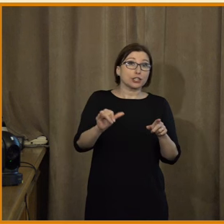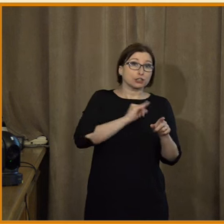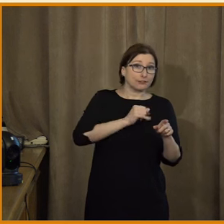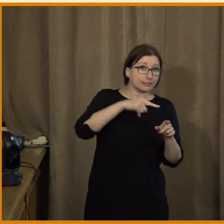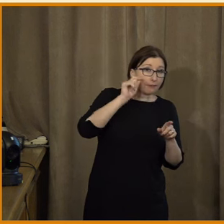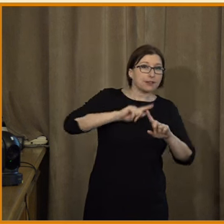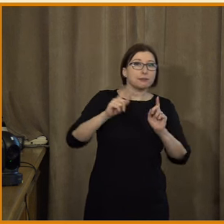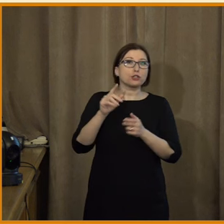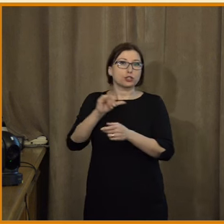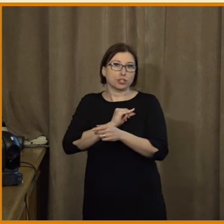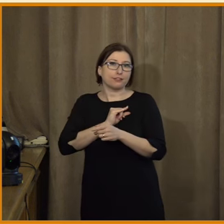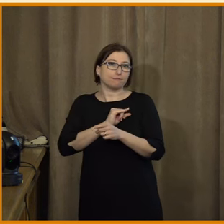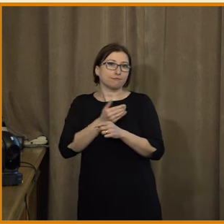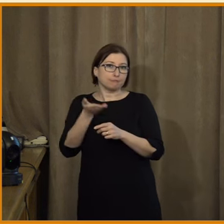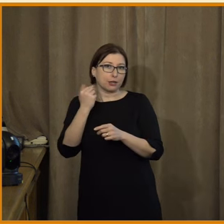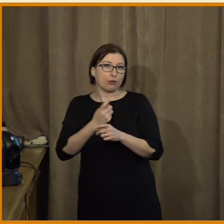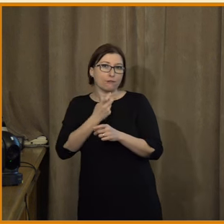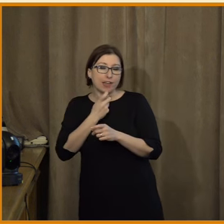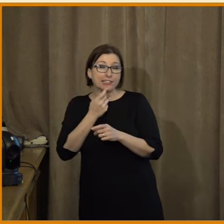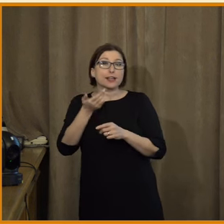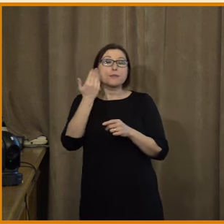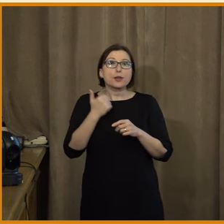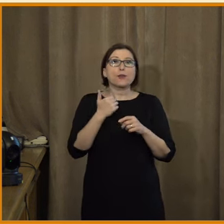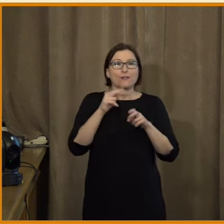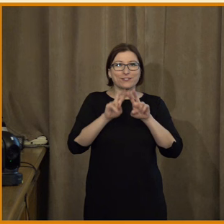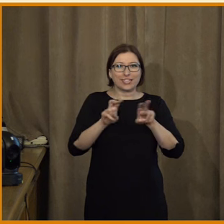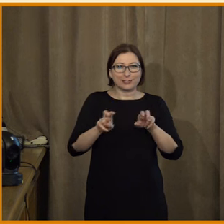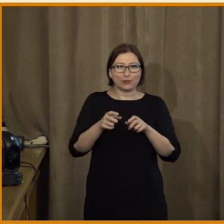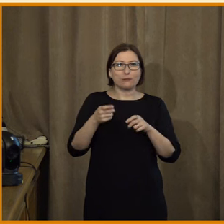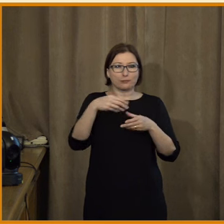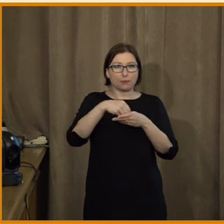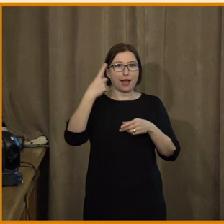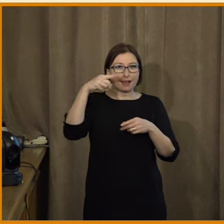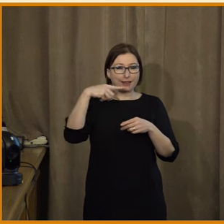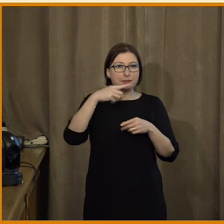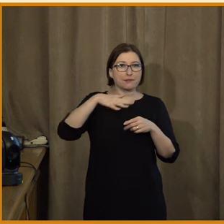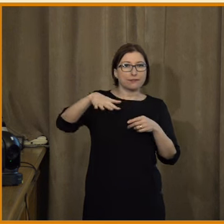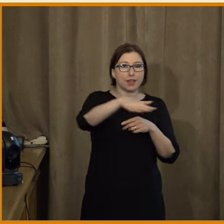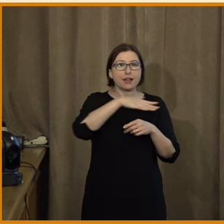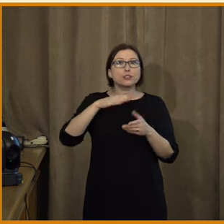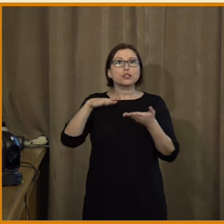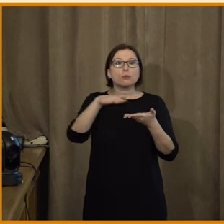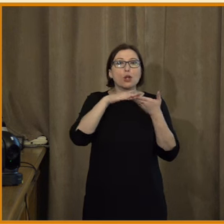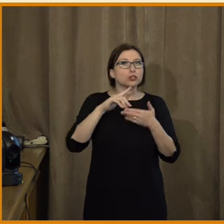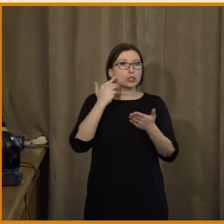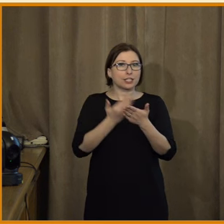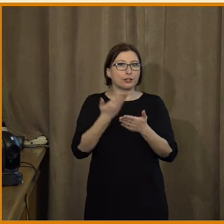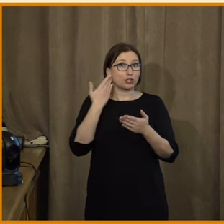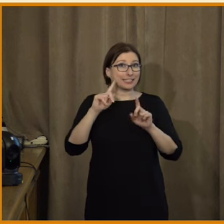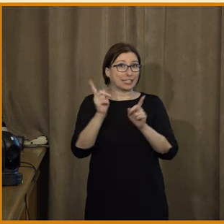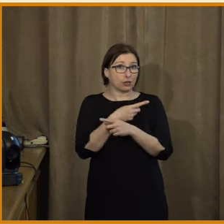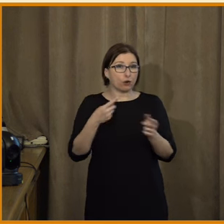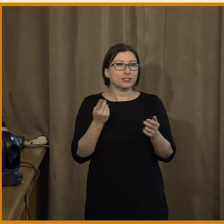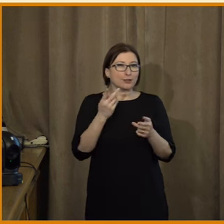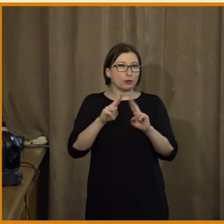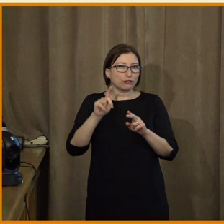kdy třeba z výzkumu, který my jsme dělali s kolegy na Akademii věc, společnost nedůvěry publikované na Českém rozhlasu, možná z toho